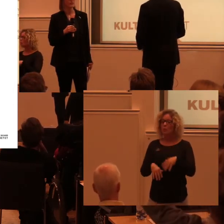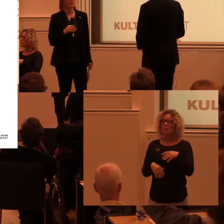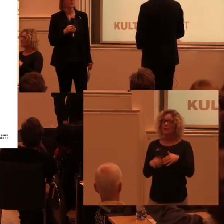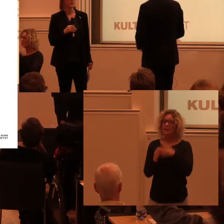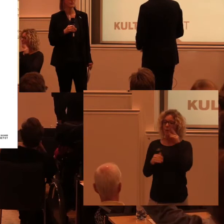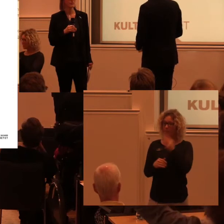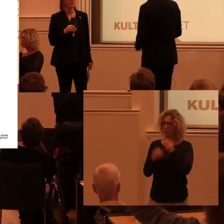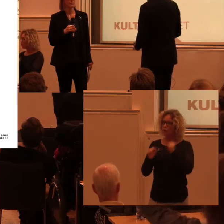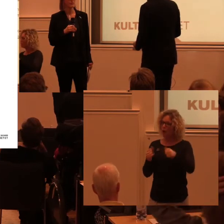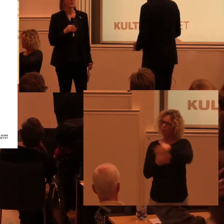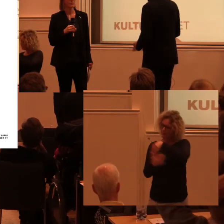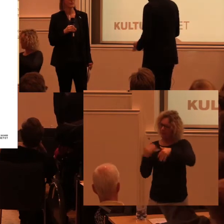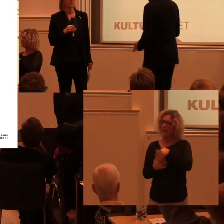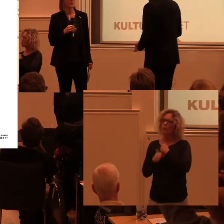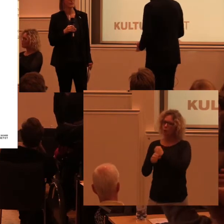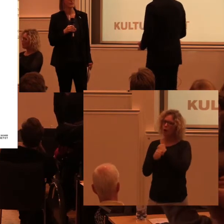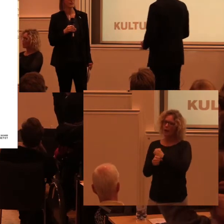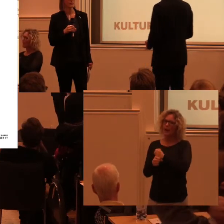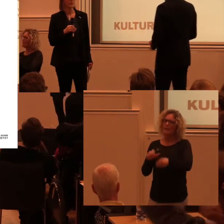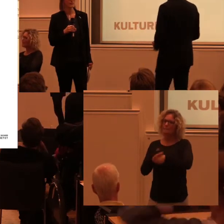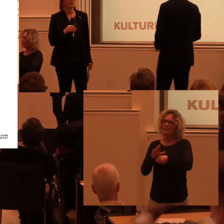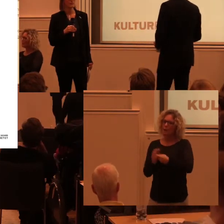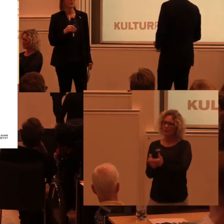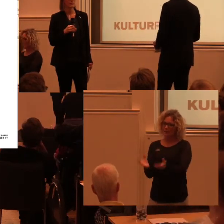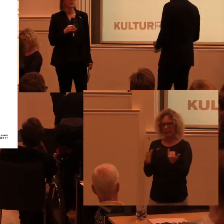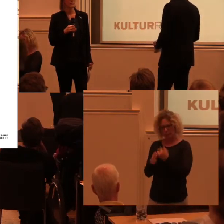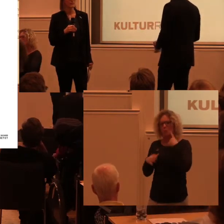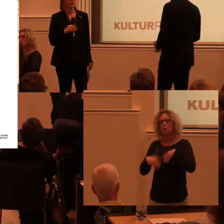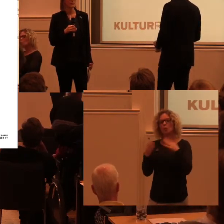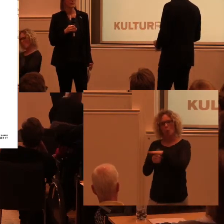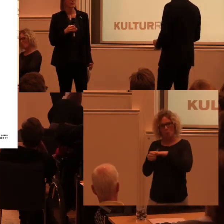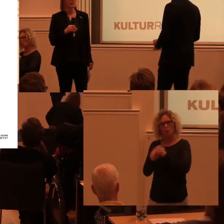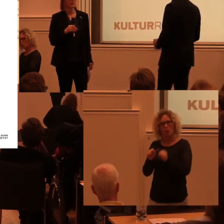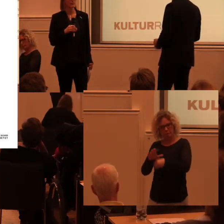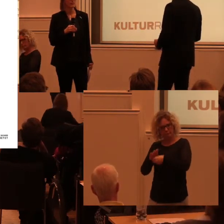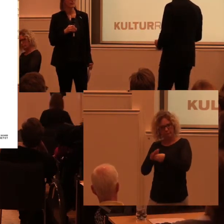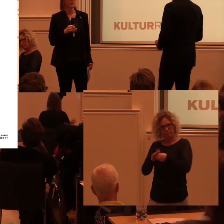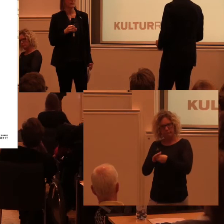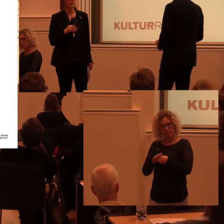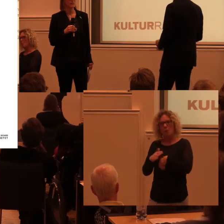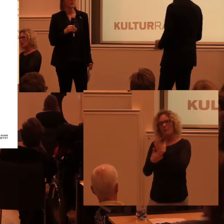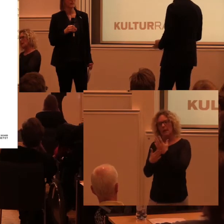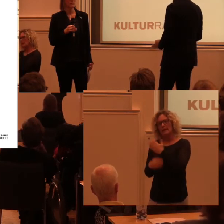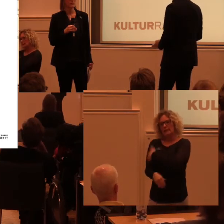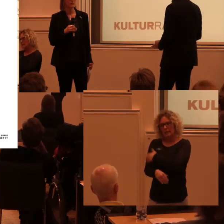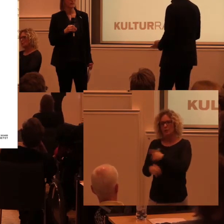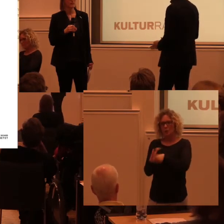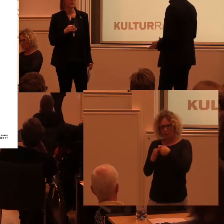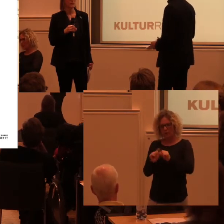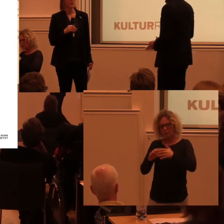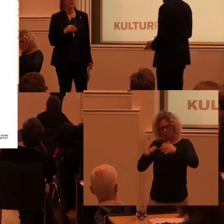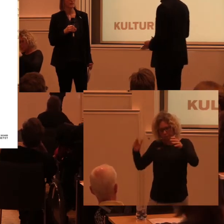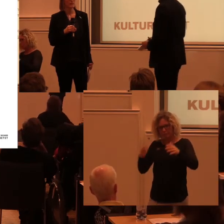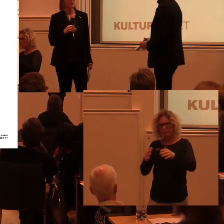Funktionshindersperspektivet ska vara integrerat i den ordinarie bidragsgivningen inom kulturområdet. Och medietjänster och film ska i högre utsträckning